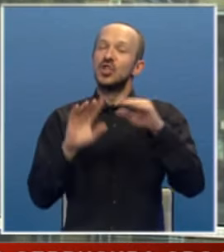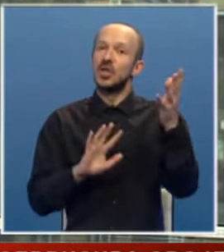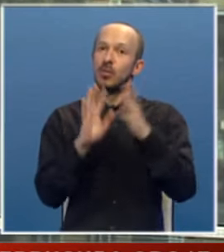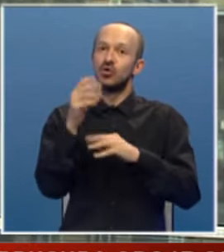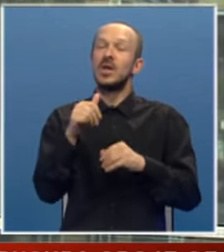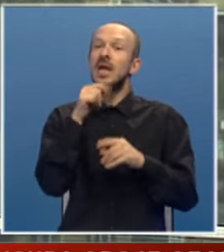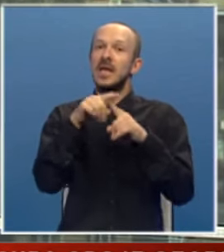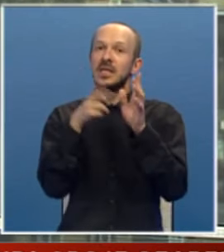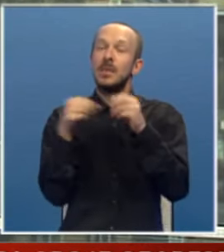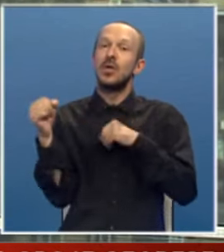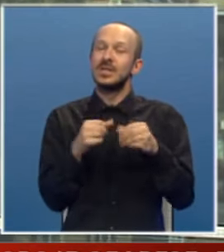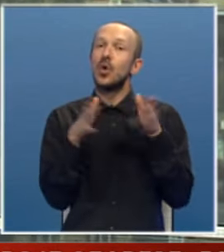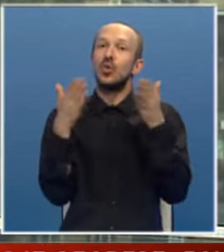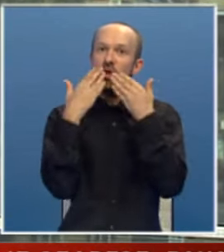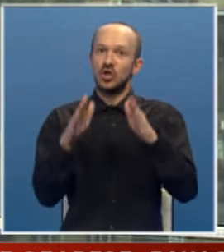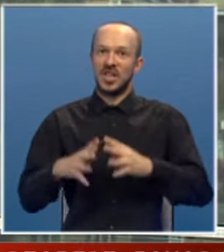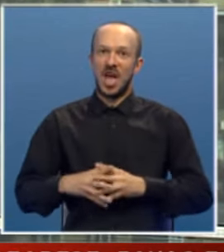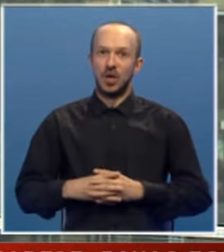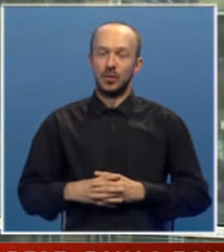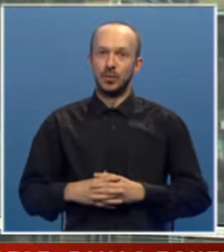požara jer su time nanesene ogromne štete.